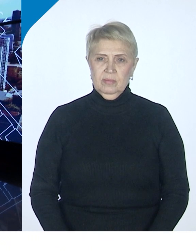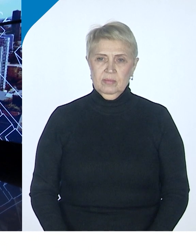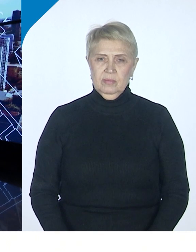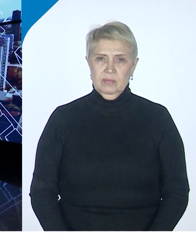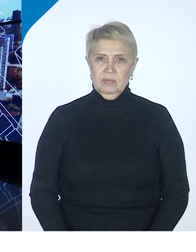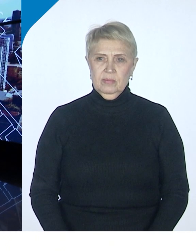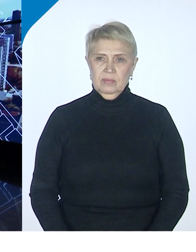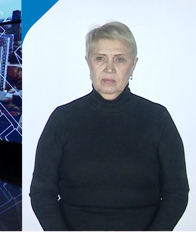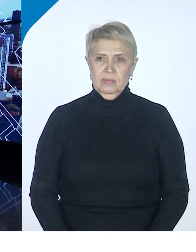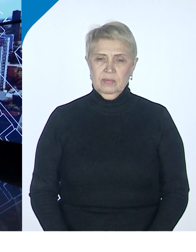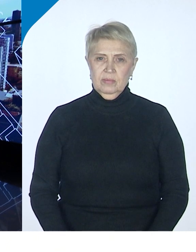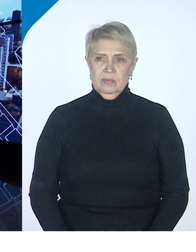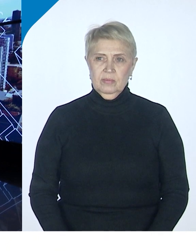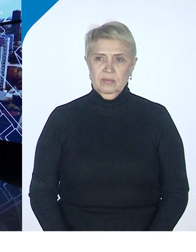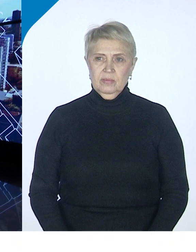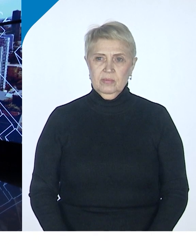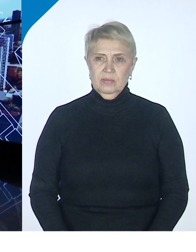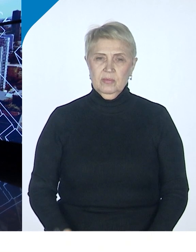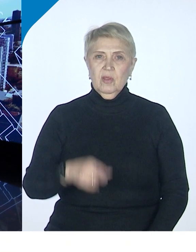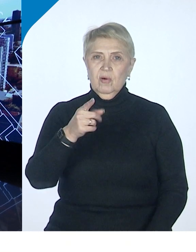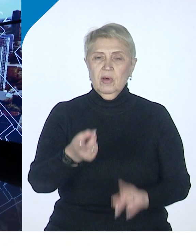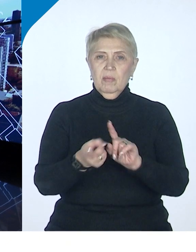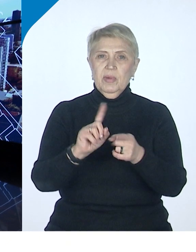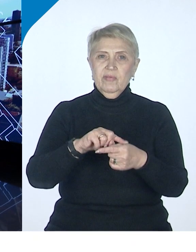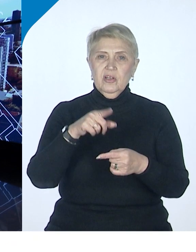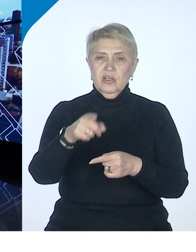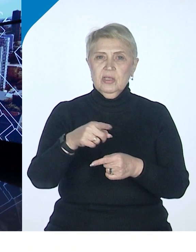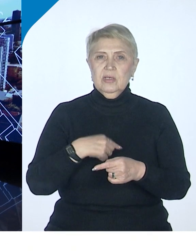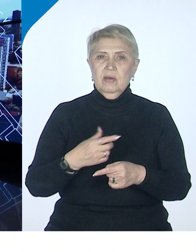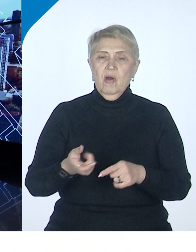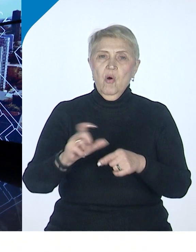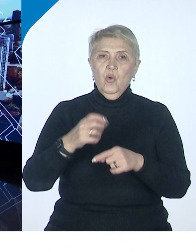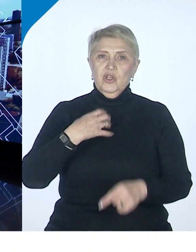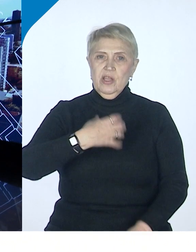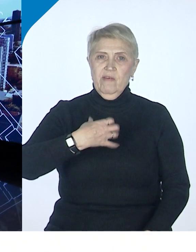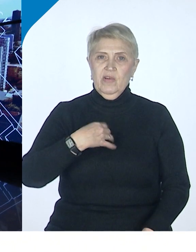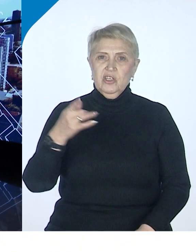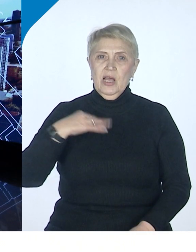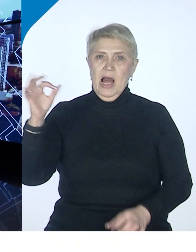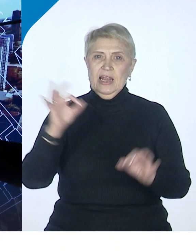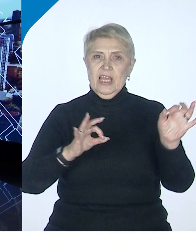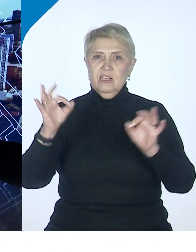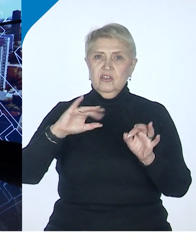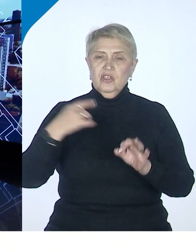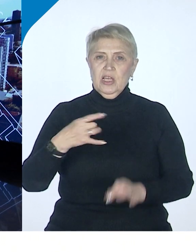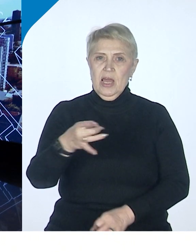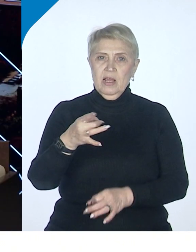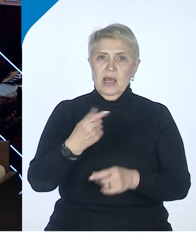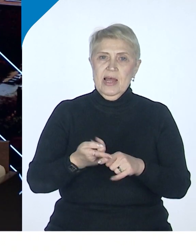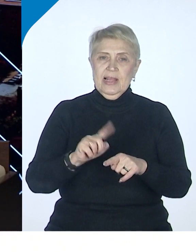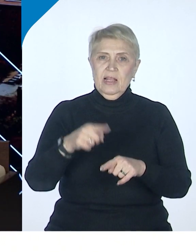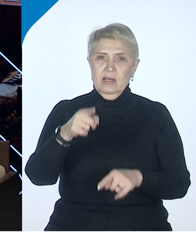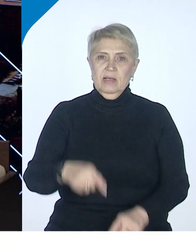Дальнего Востока. Он превращается в очень важный логистический регион для